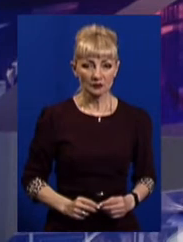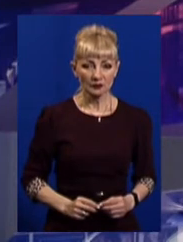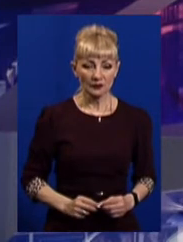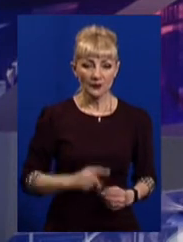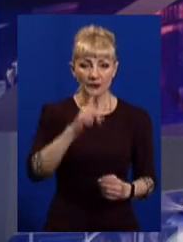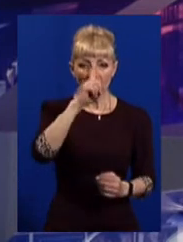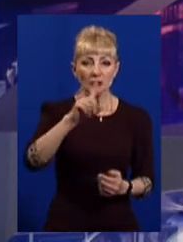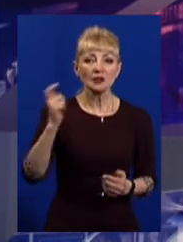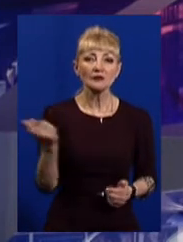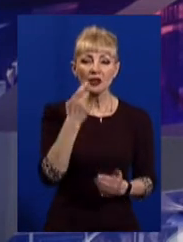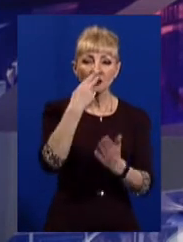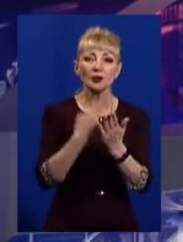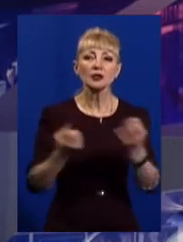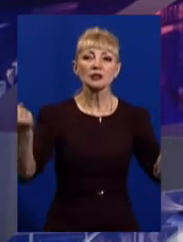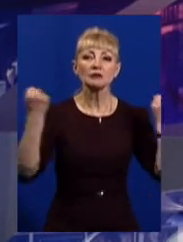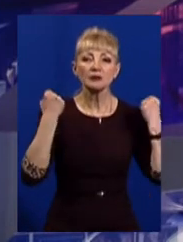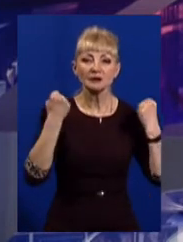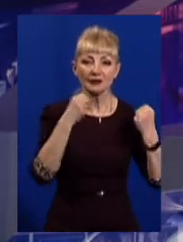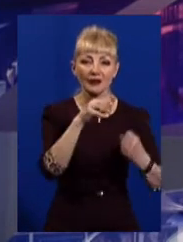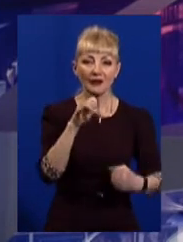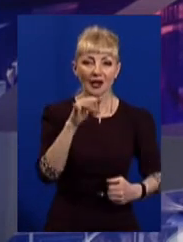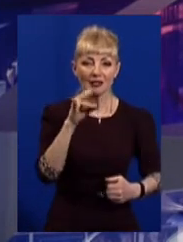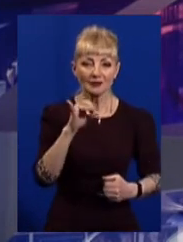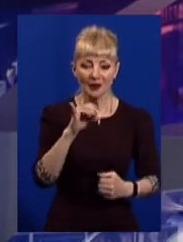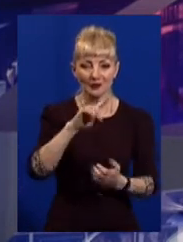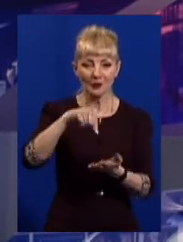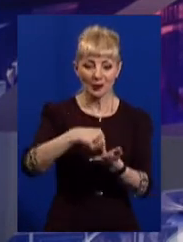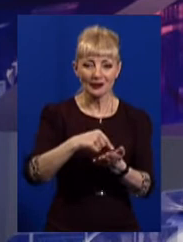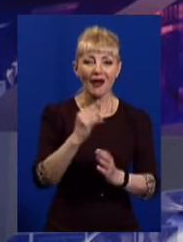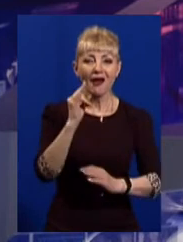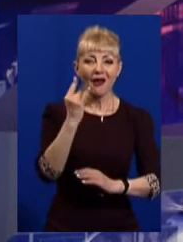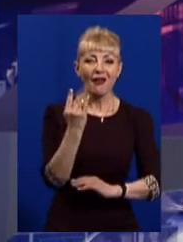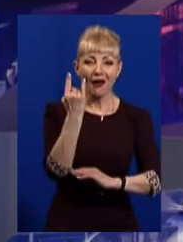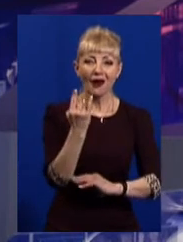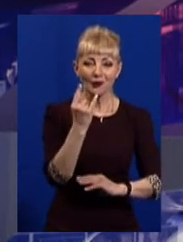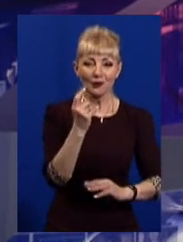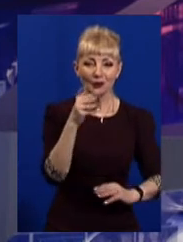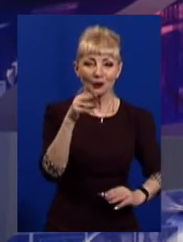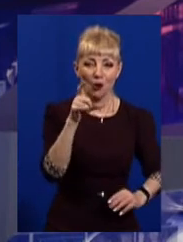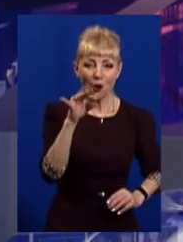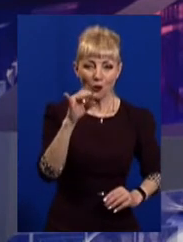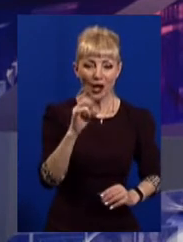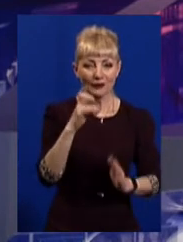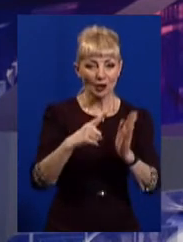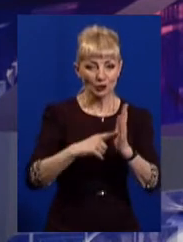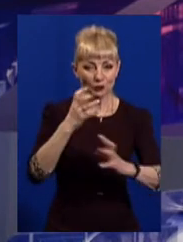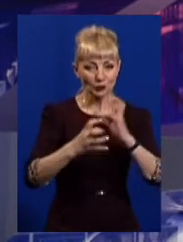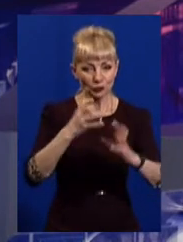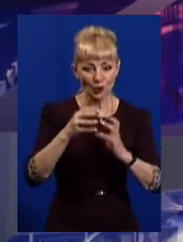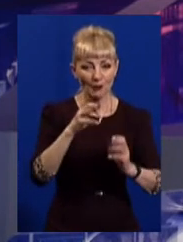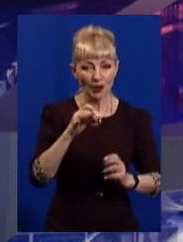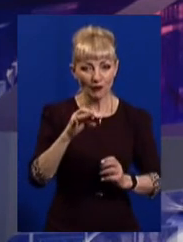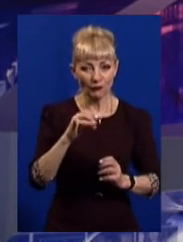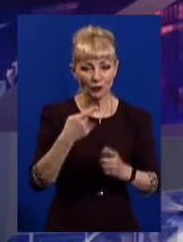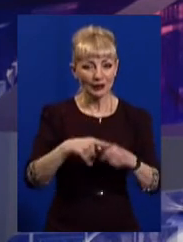За місяць у Харкові покажуть спортивний талісман міста. Ляльку Тхора. Представлять на шостому міжнародному марафоні. Цей символ